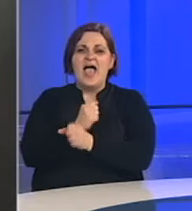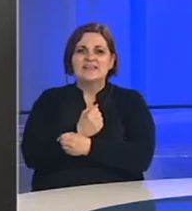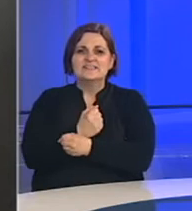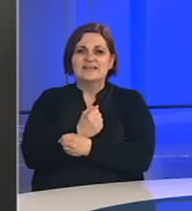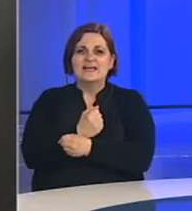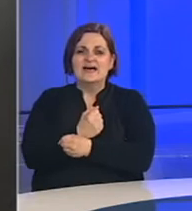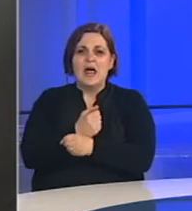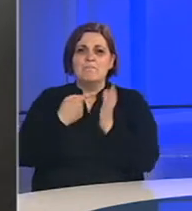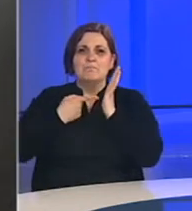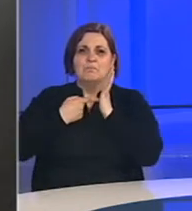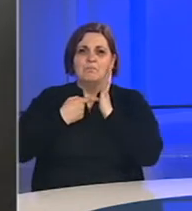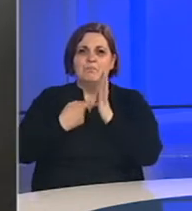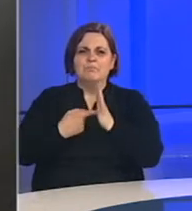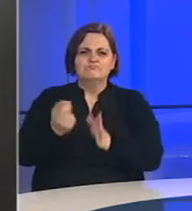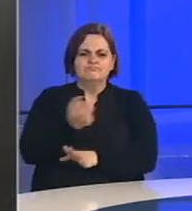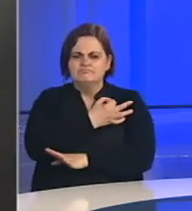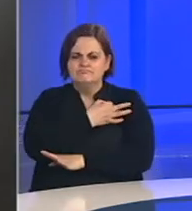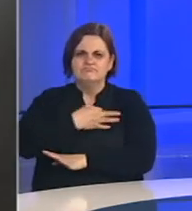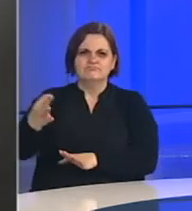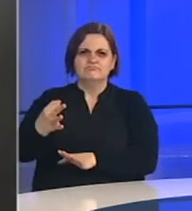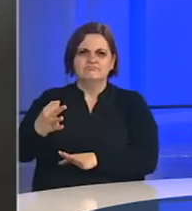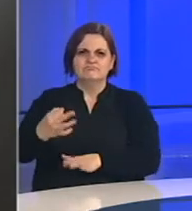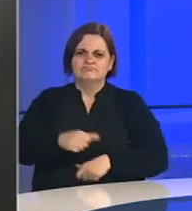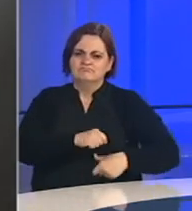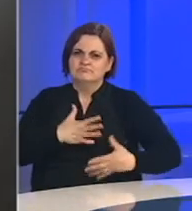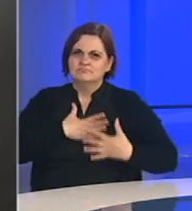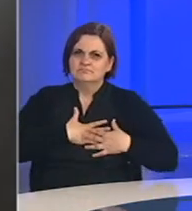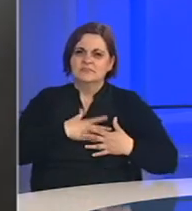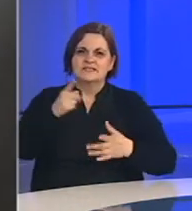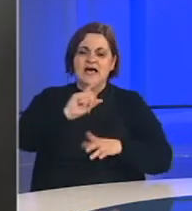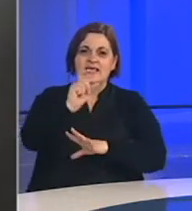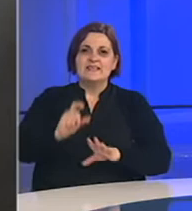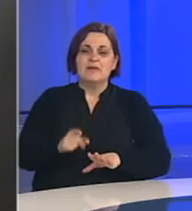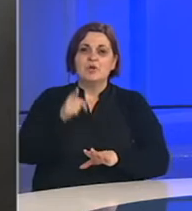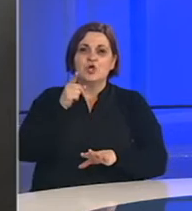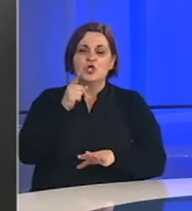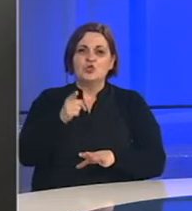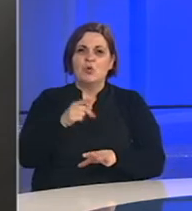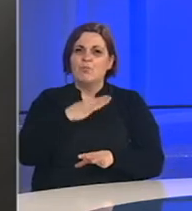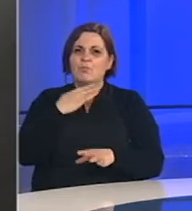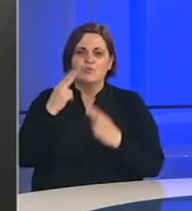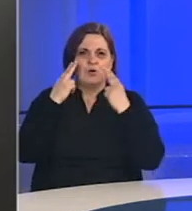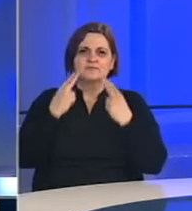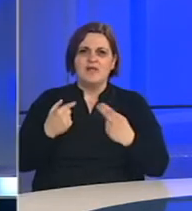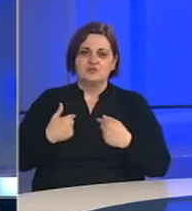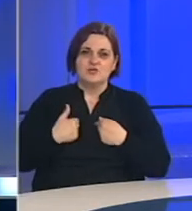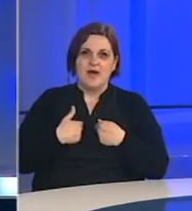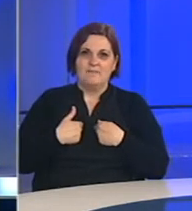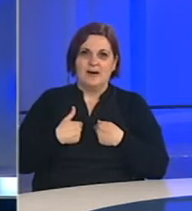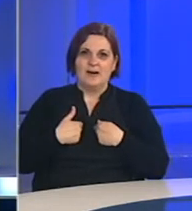je pokazala fantastičnu solidarnost sa Italijom i to mnogo znači nama.